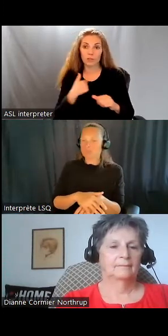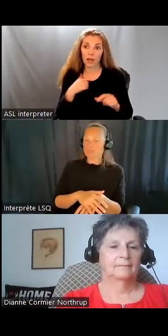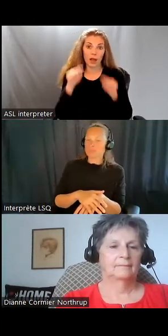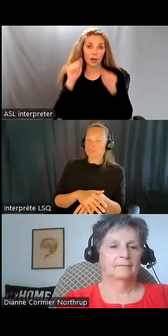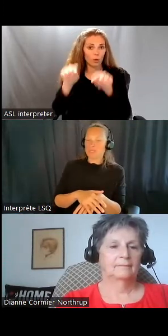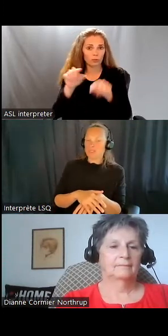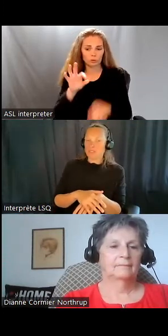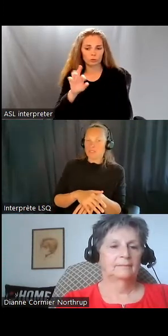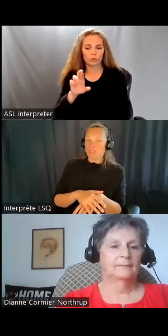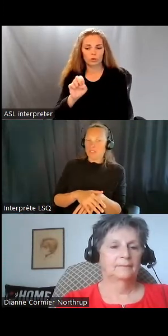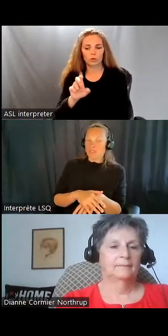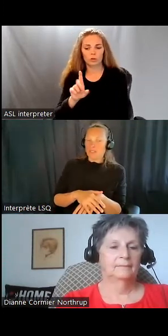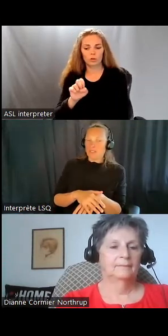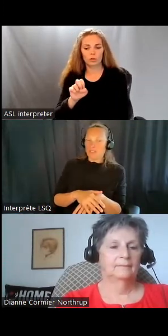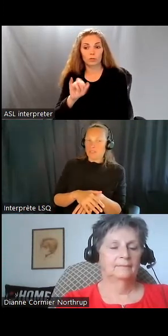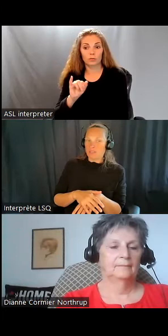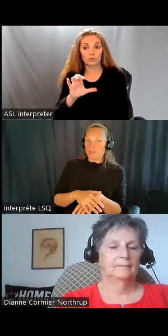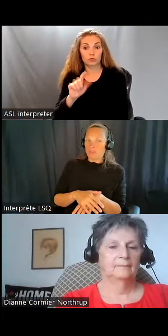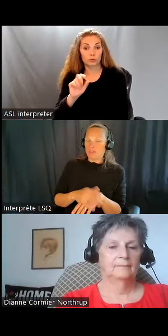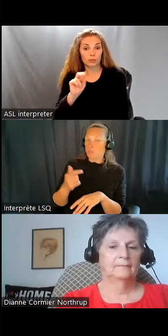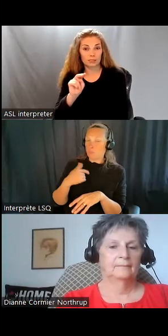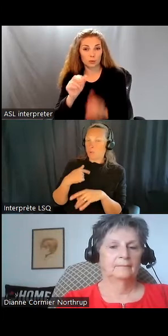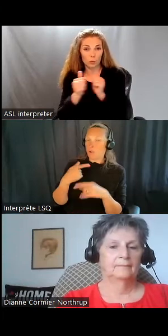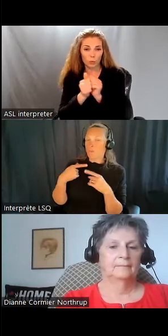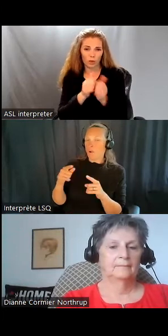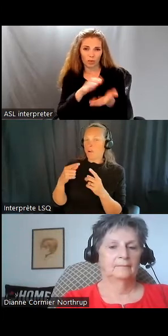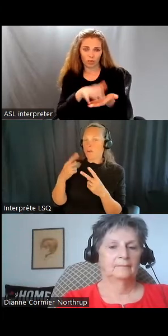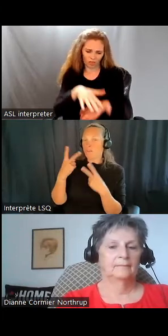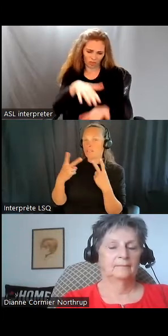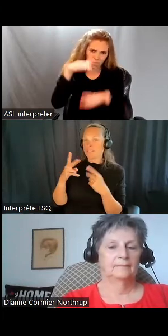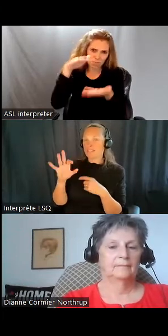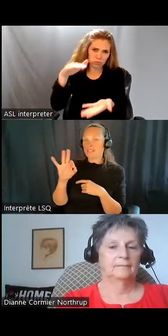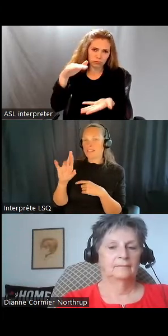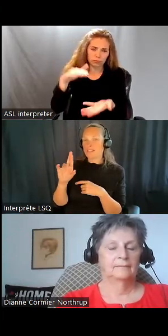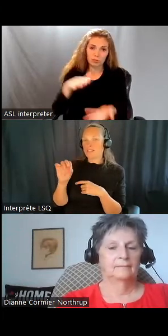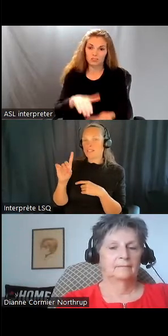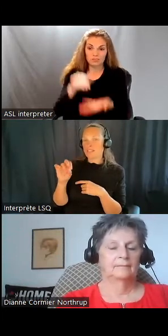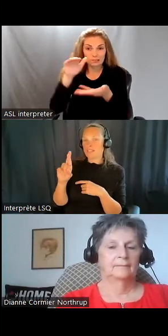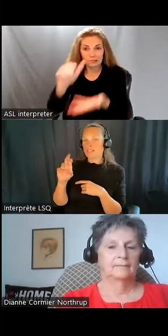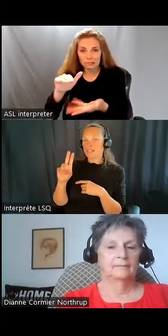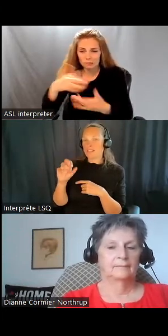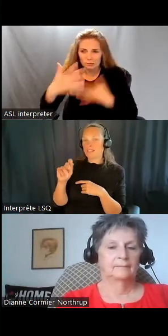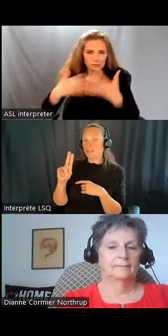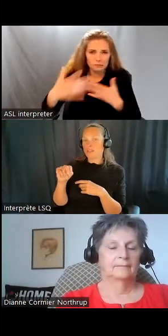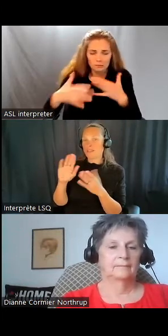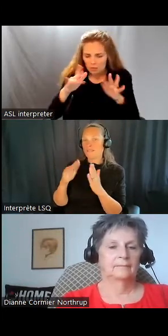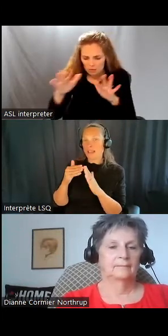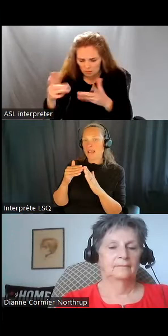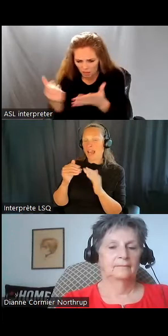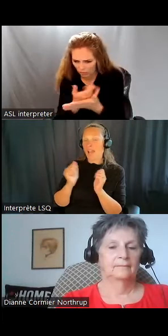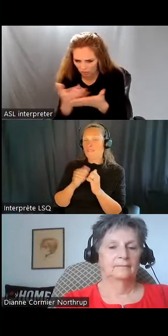situation, je suis allé à Fredericton avec une pilote comme ça de documents et on a été approuvés.